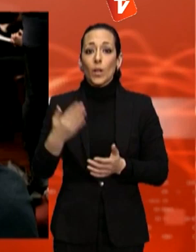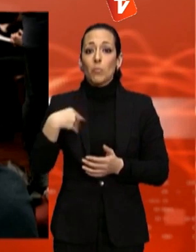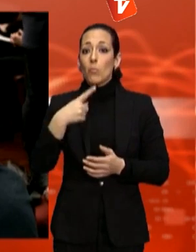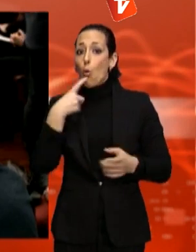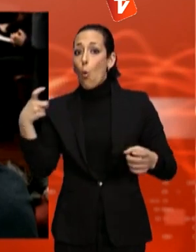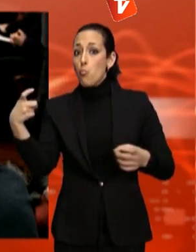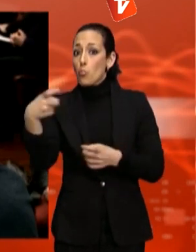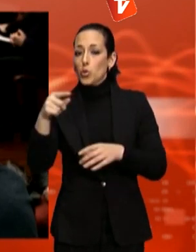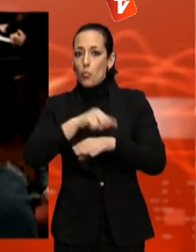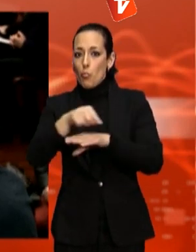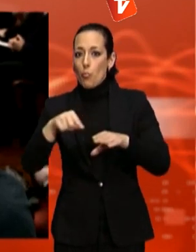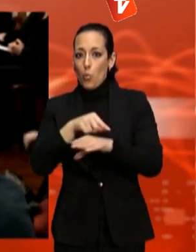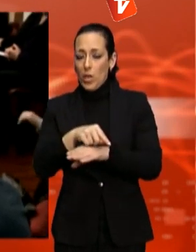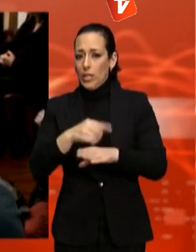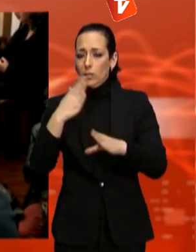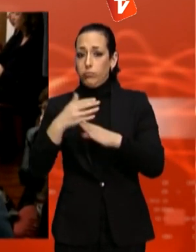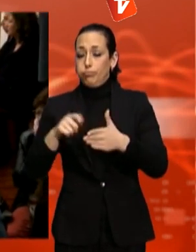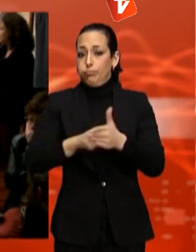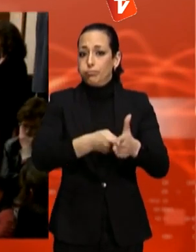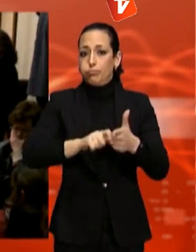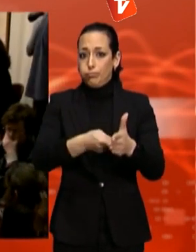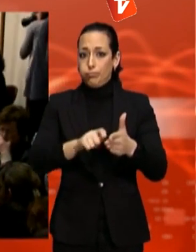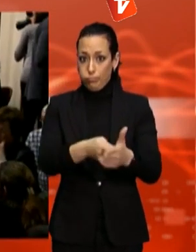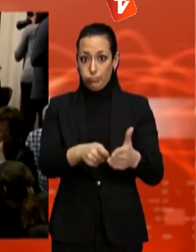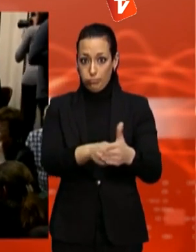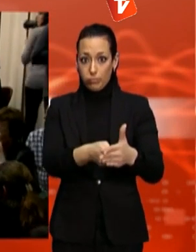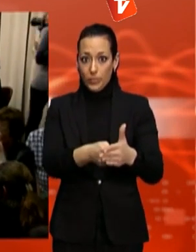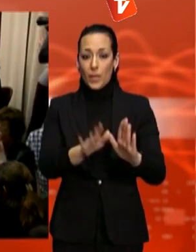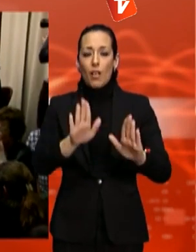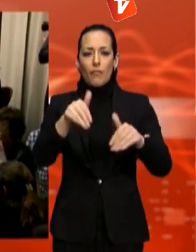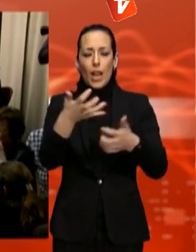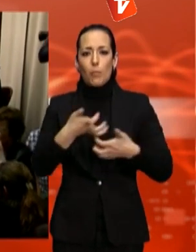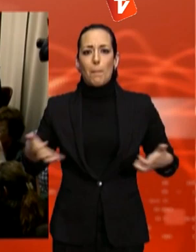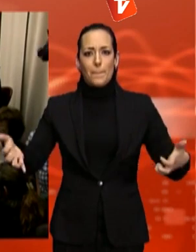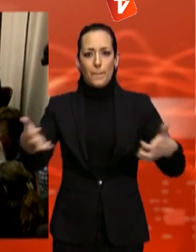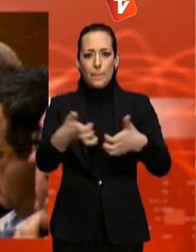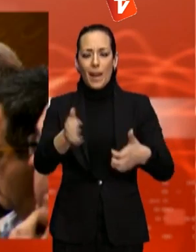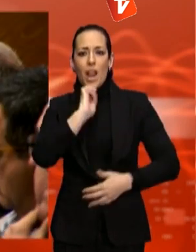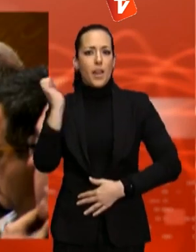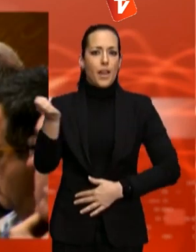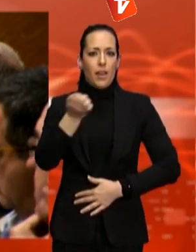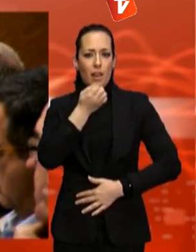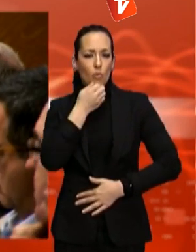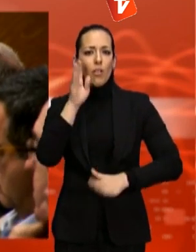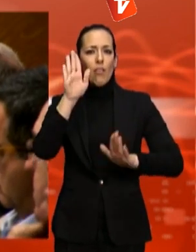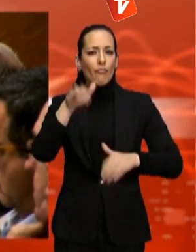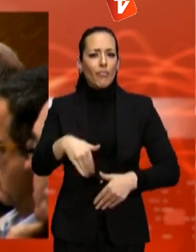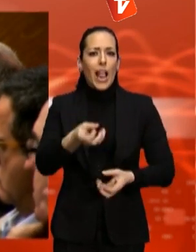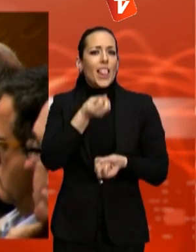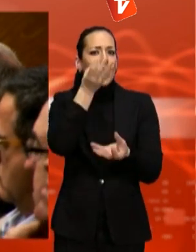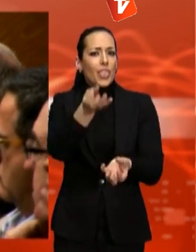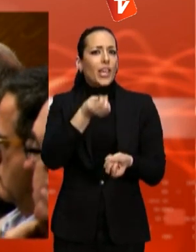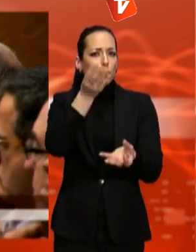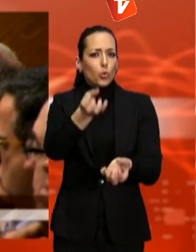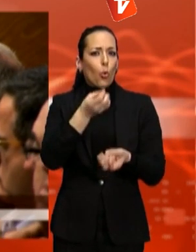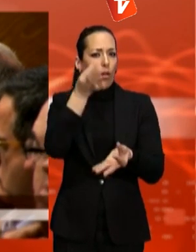'oposició ha actuat en bloc des que va esclatar el cas Mercuri, en aquest ple de renúncia s'han començat a visualitzar matisos en el discurs. El que els demano és que